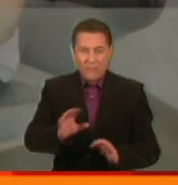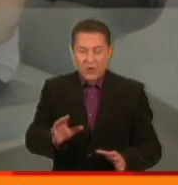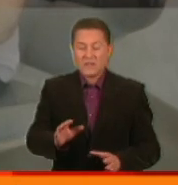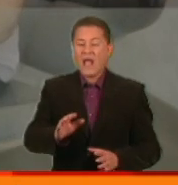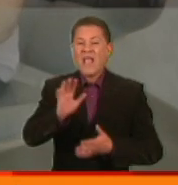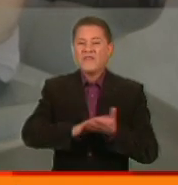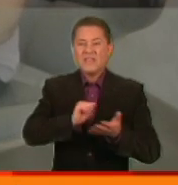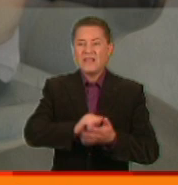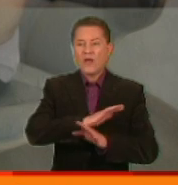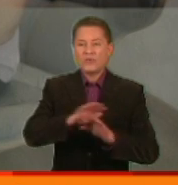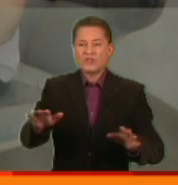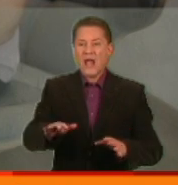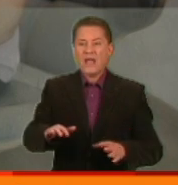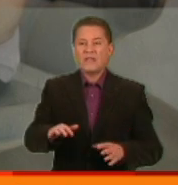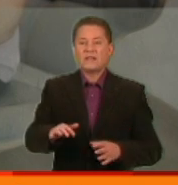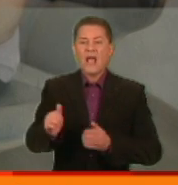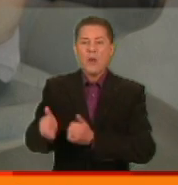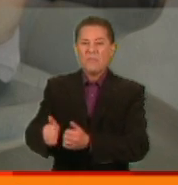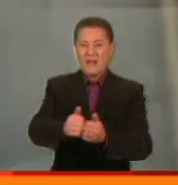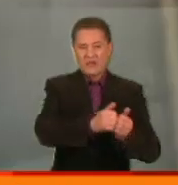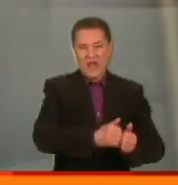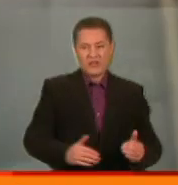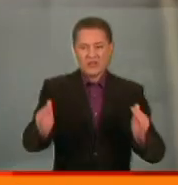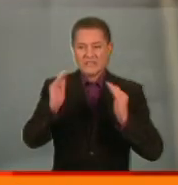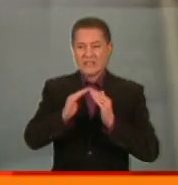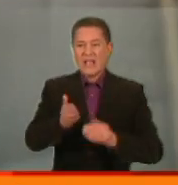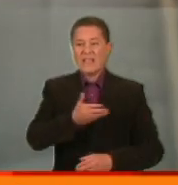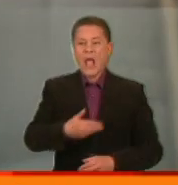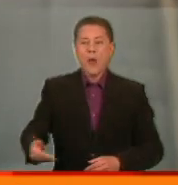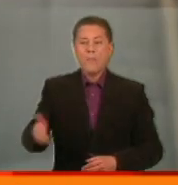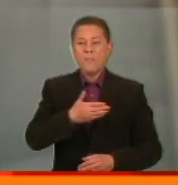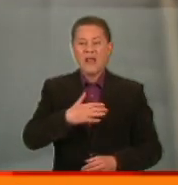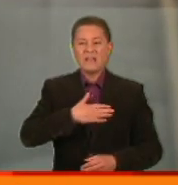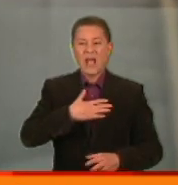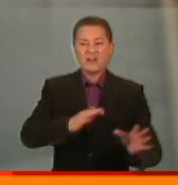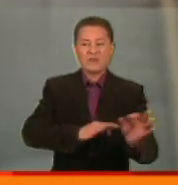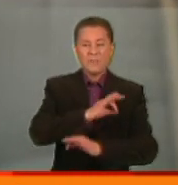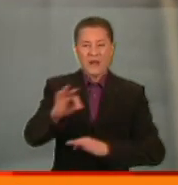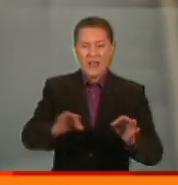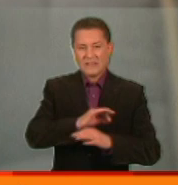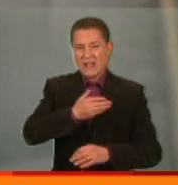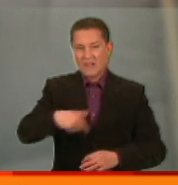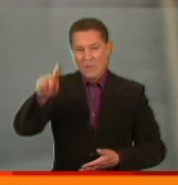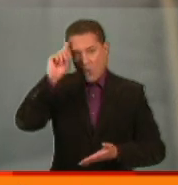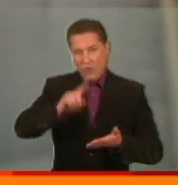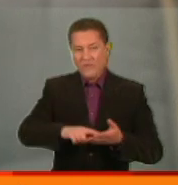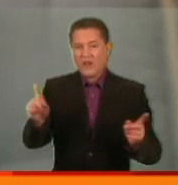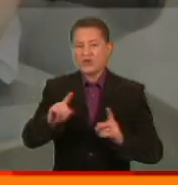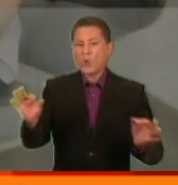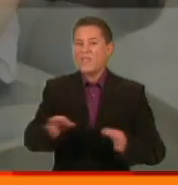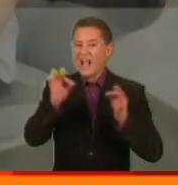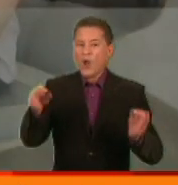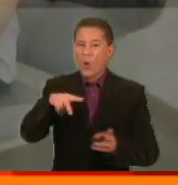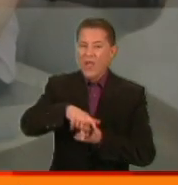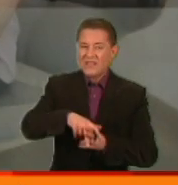концепцію прилежащих тут здань. Ми і наші проєктанти, ми ввіримо, що ніякої нагрузки